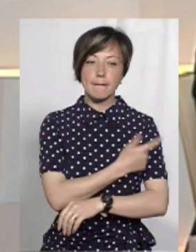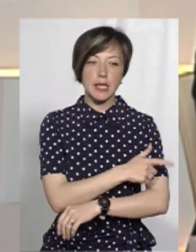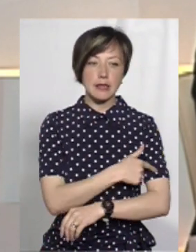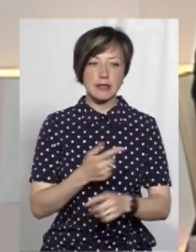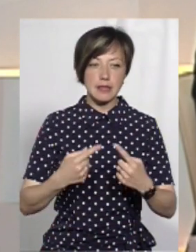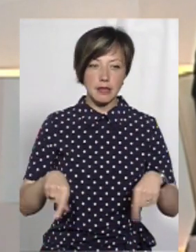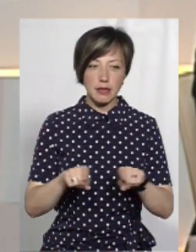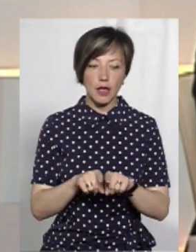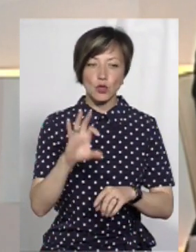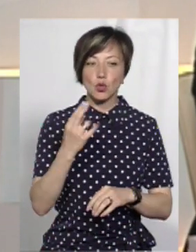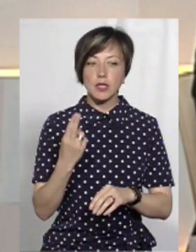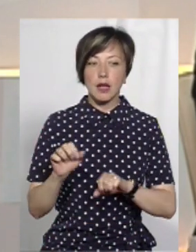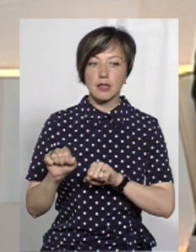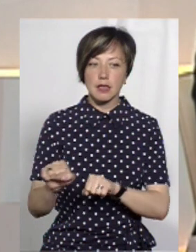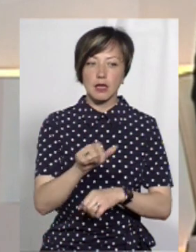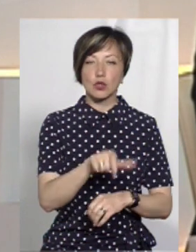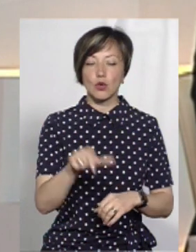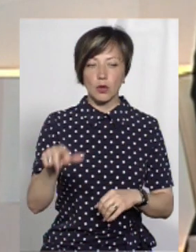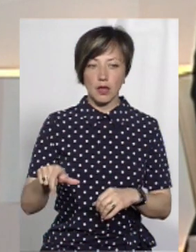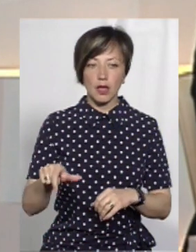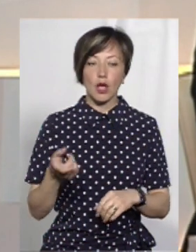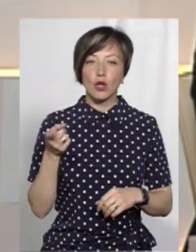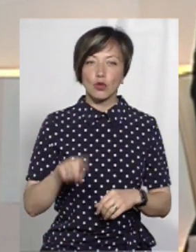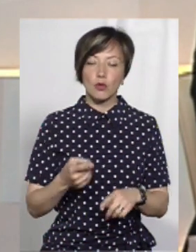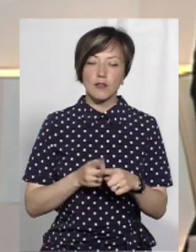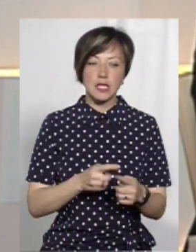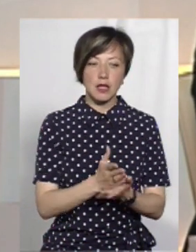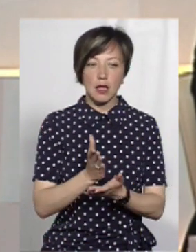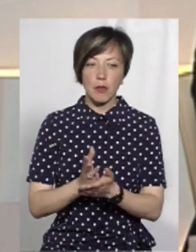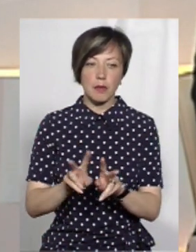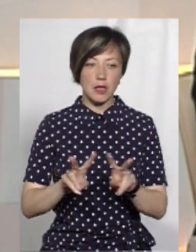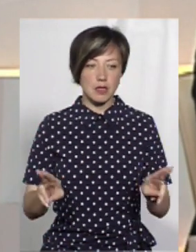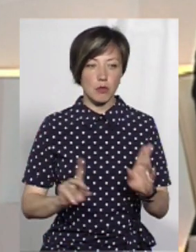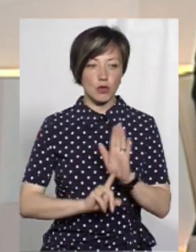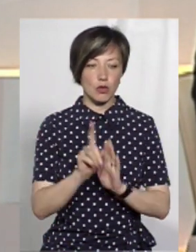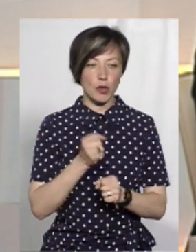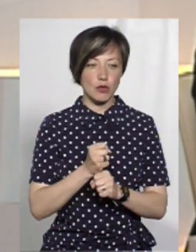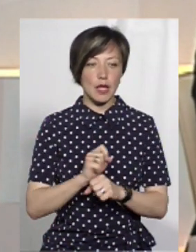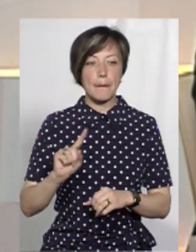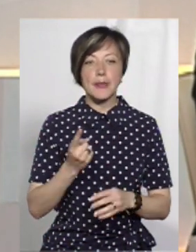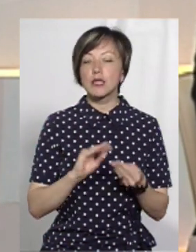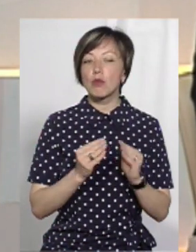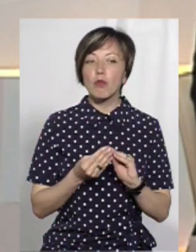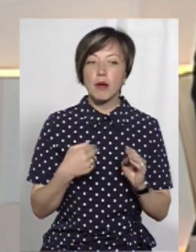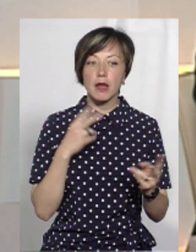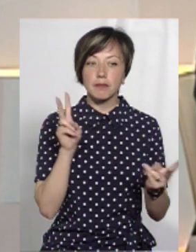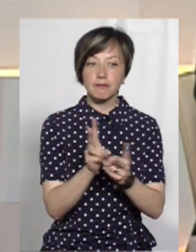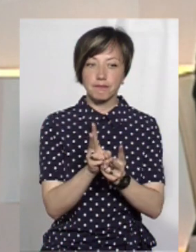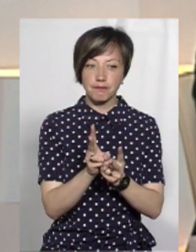медицина, соціальний захист людей. Тому в цих напрямках так само почав працювати. Перша проблема, з